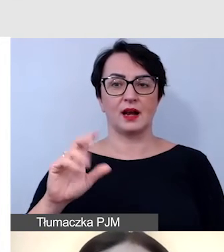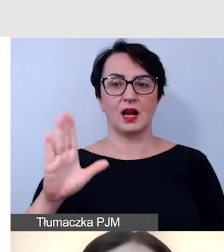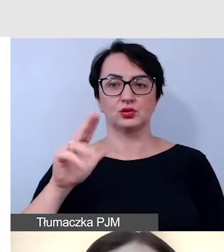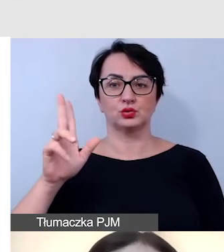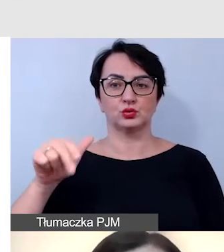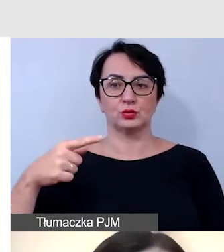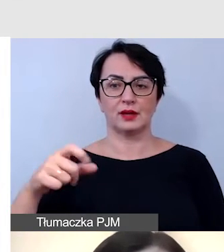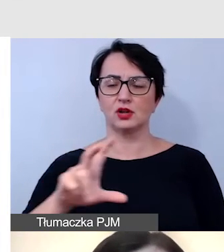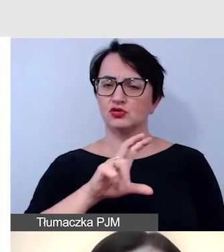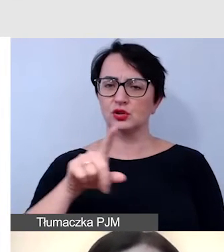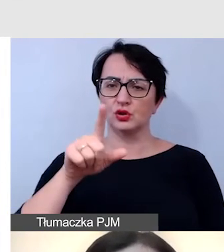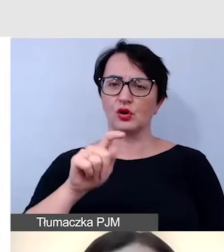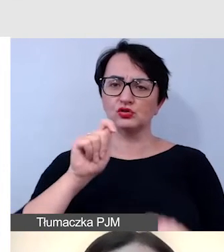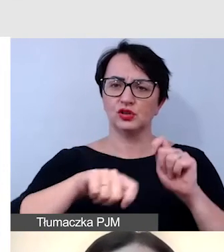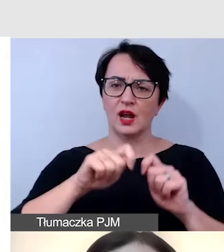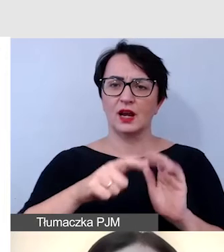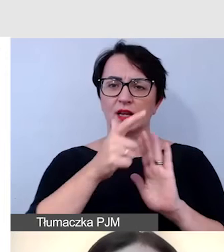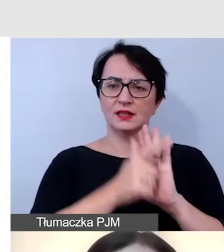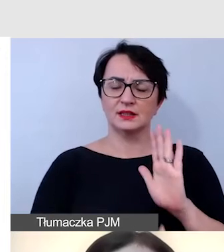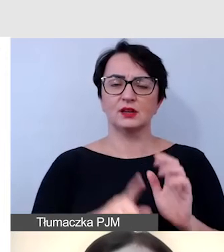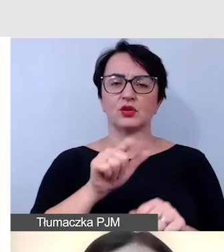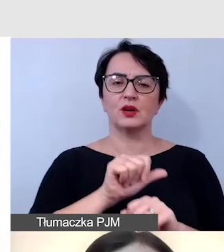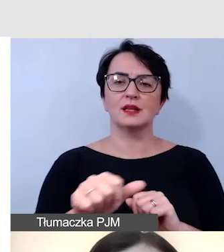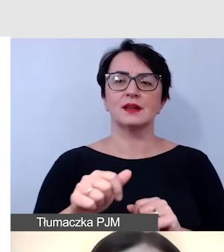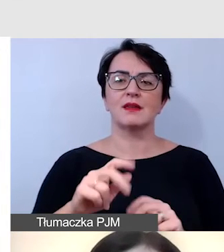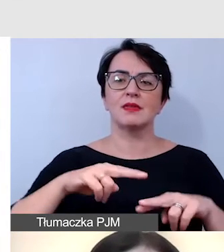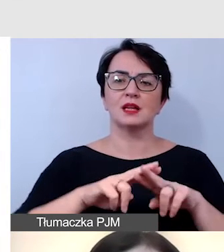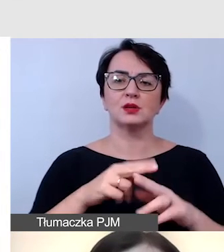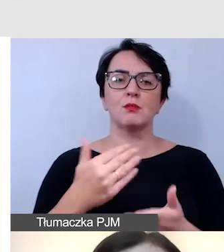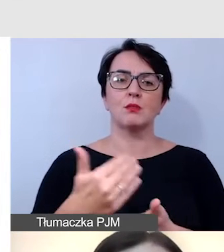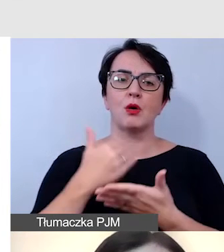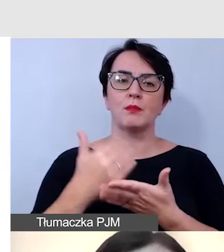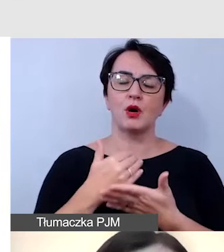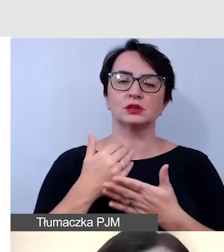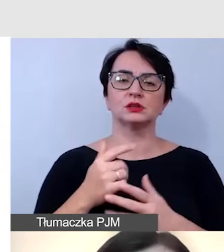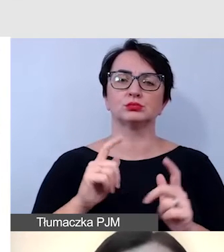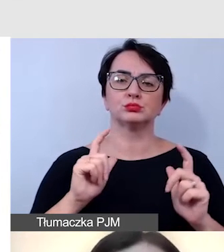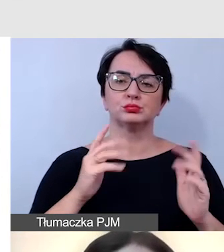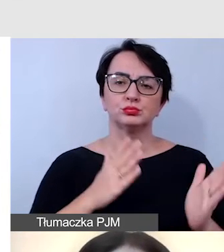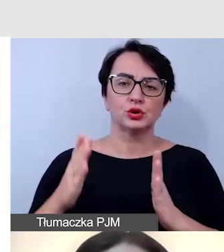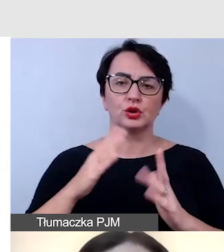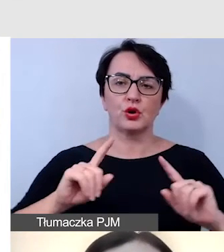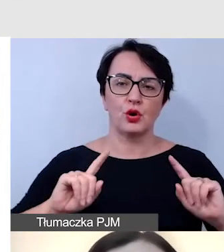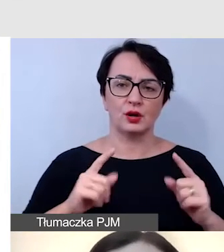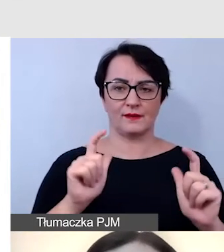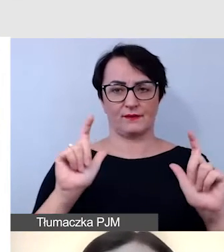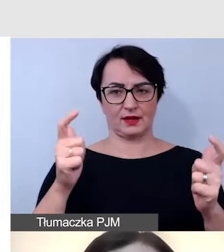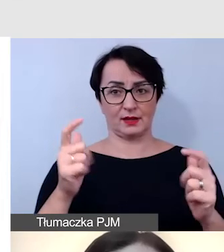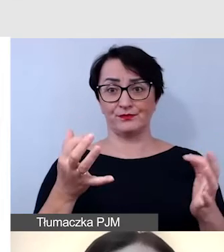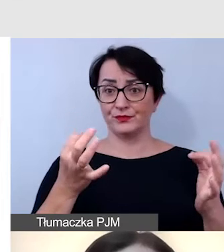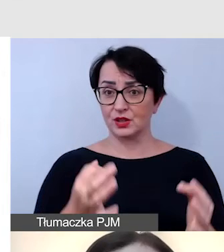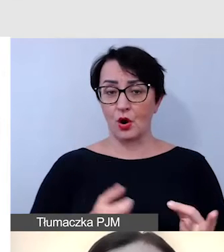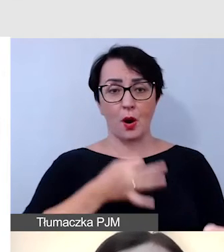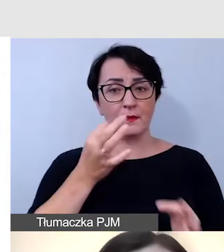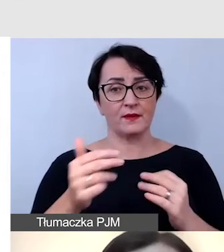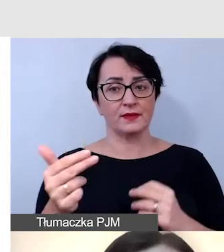do przygotowywania i organizowania wydarzeń. Dzisiaj będziemy mówili o wydarzeniu, które